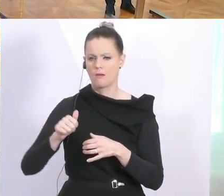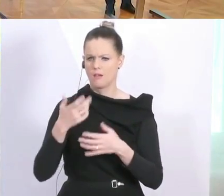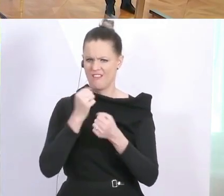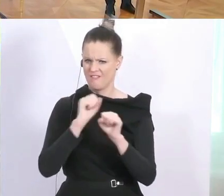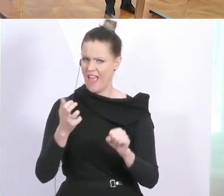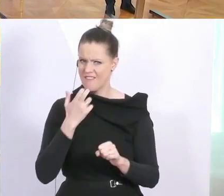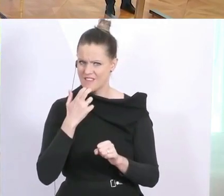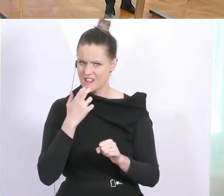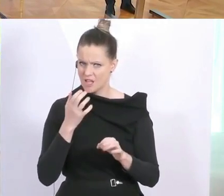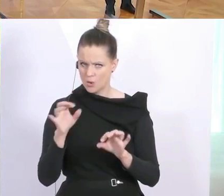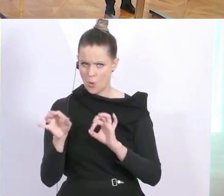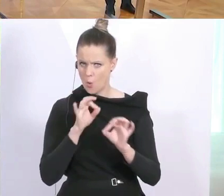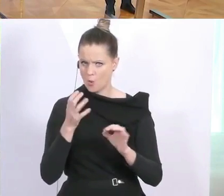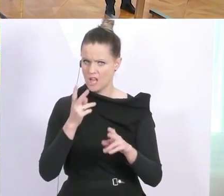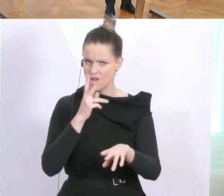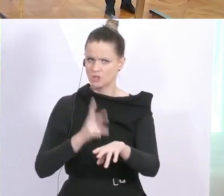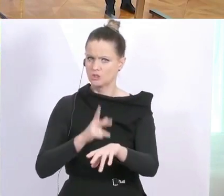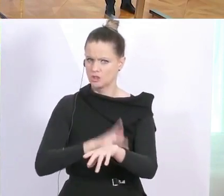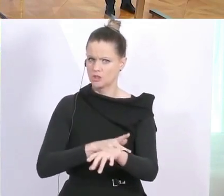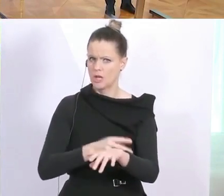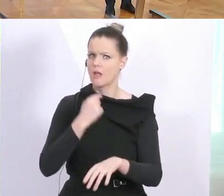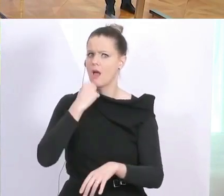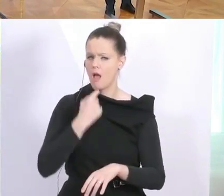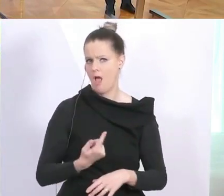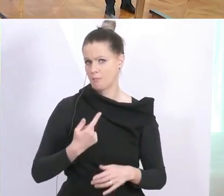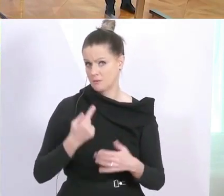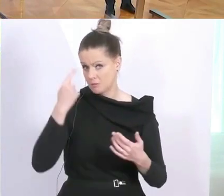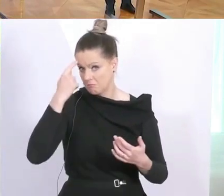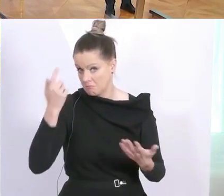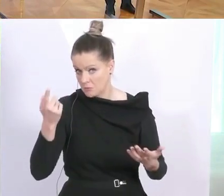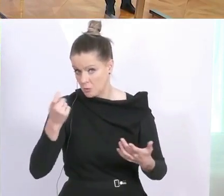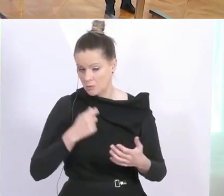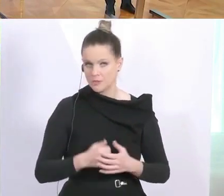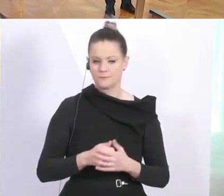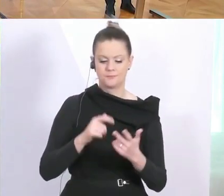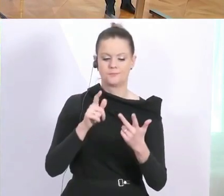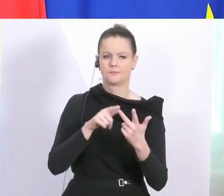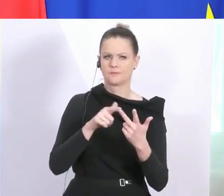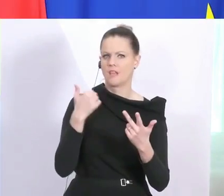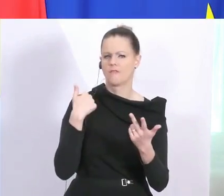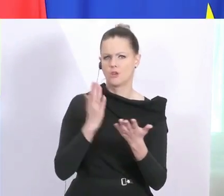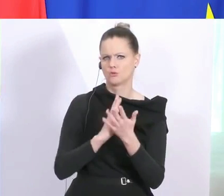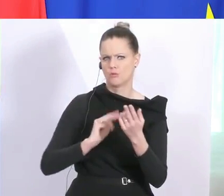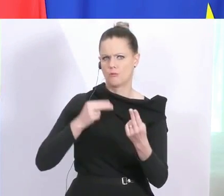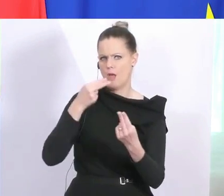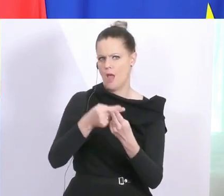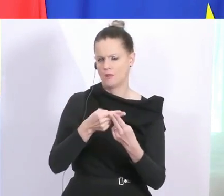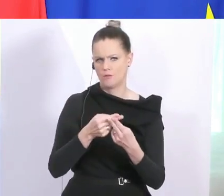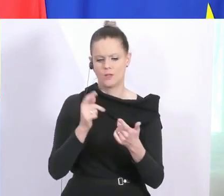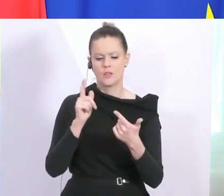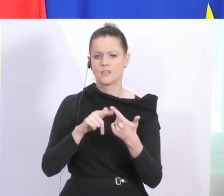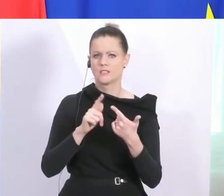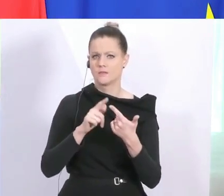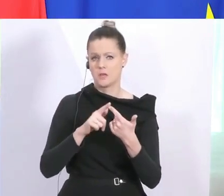Freiwilligkeit fußen oder wären hier staatliche Vorgaben auch denkbar? Also die dritte Frage habe ich schon beantwortet. Die zweite